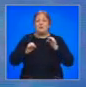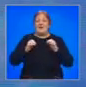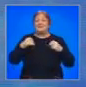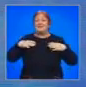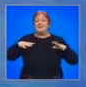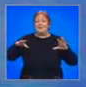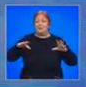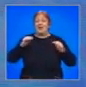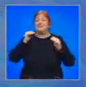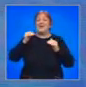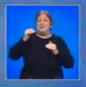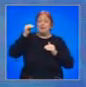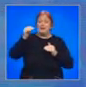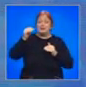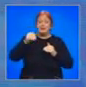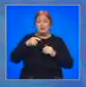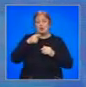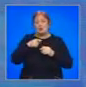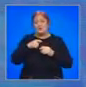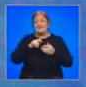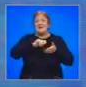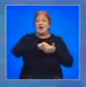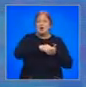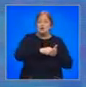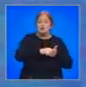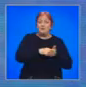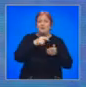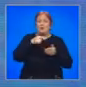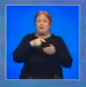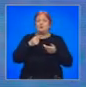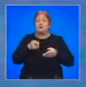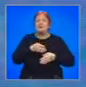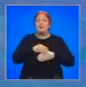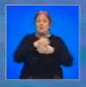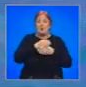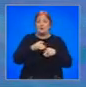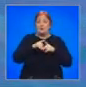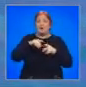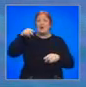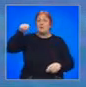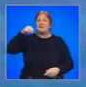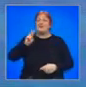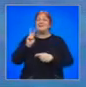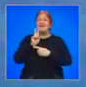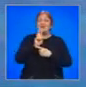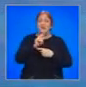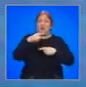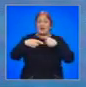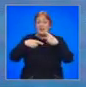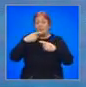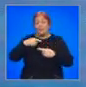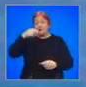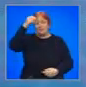демокрация на бъдещето, това са ключовете, които ще ни помогнат като президентска двойка да променим